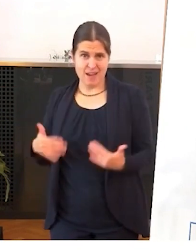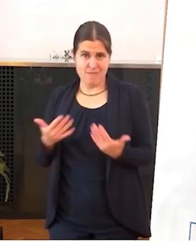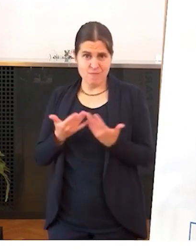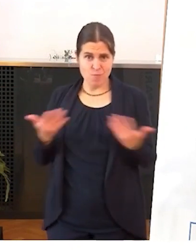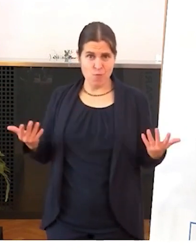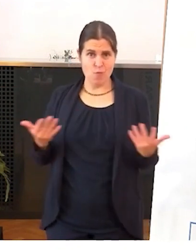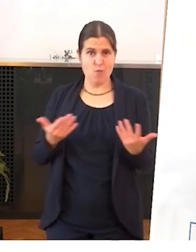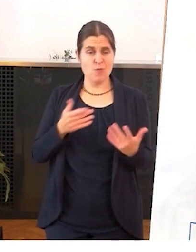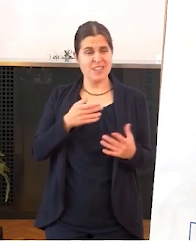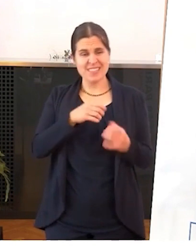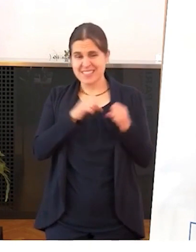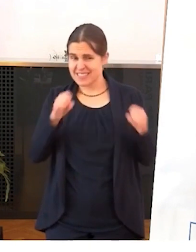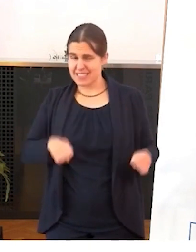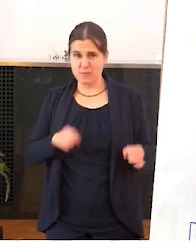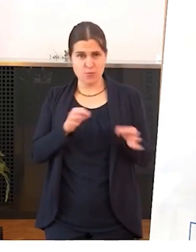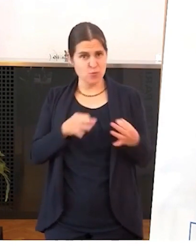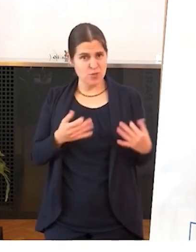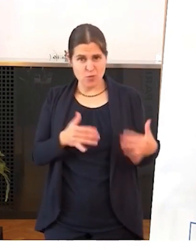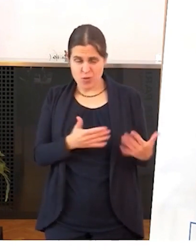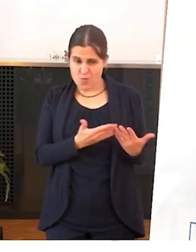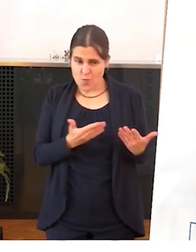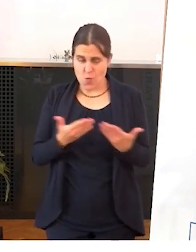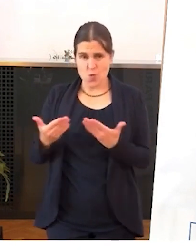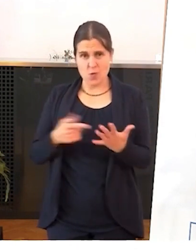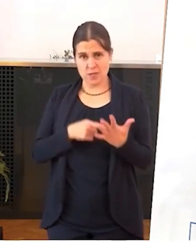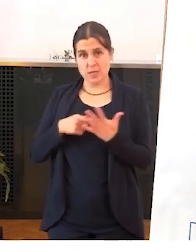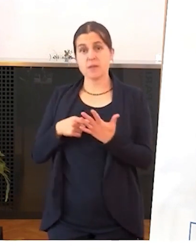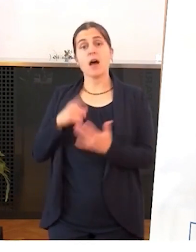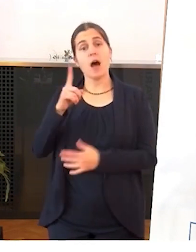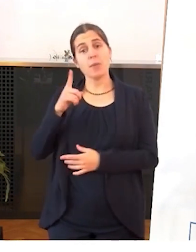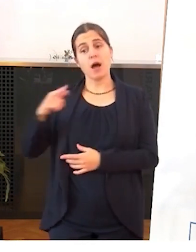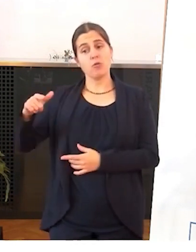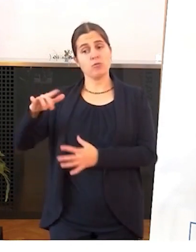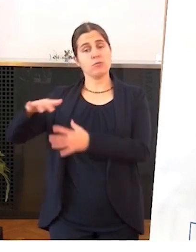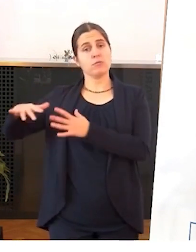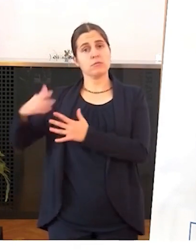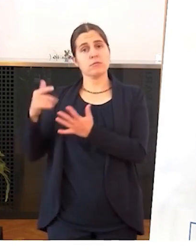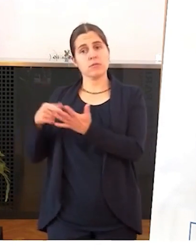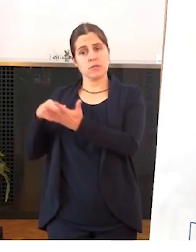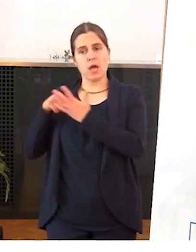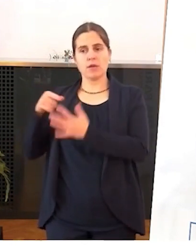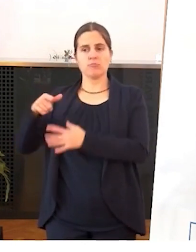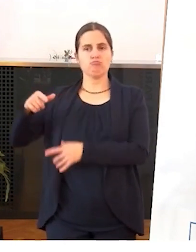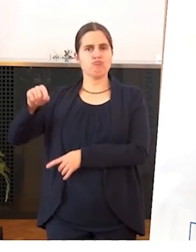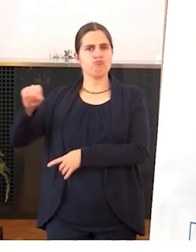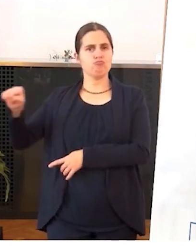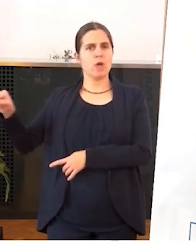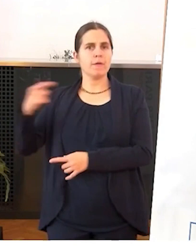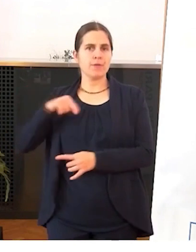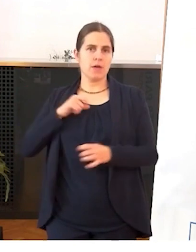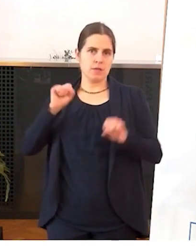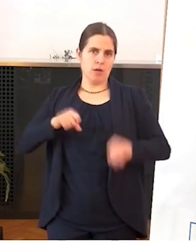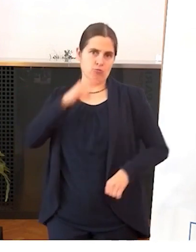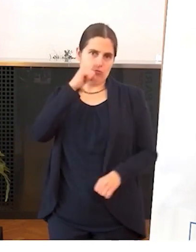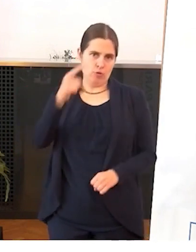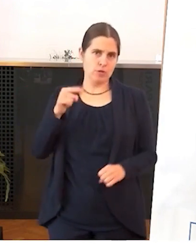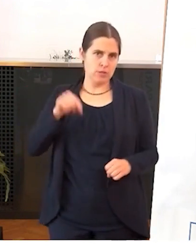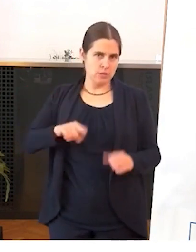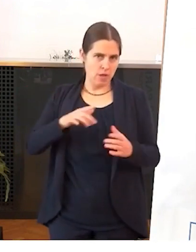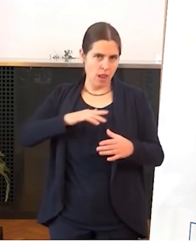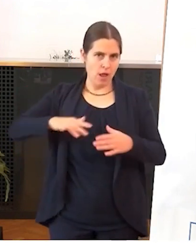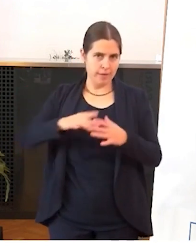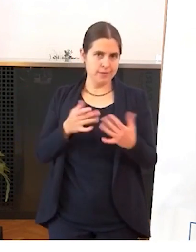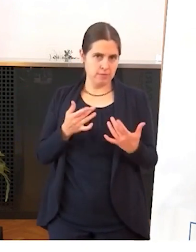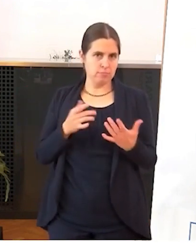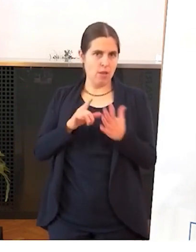haben. Und sie hat uns auch gezeigt, wo wir wirklich stolz sein können auf das, was in unserem Land geleistet wird. Und die Arbeit